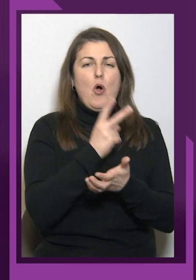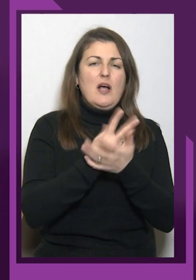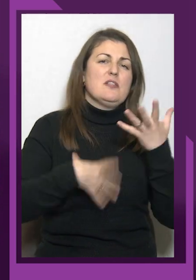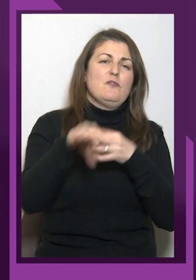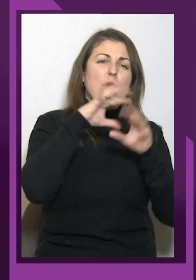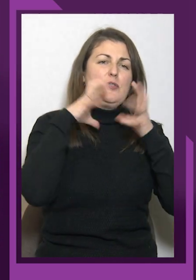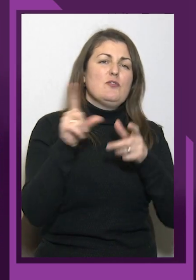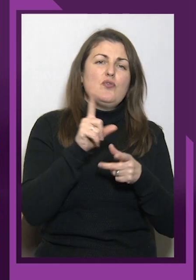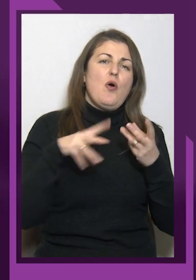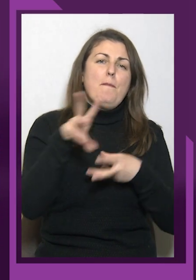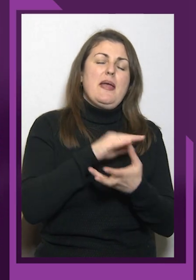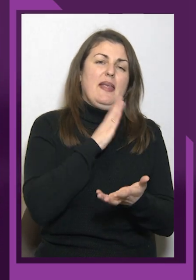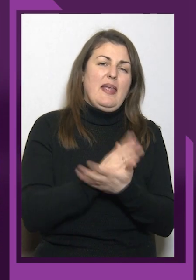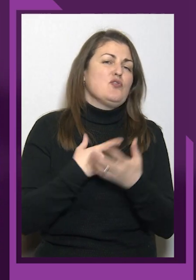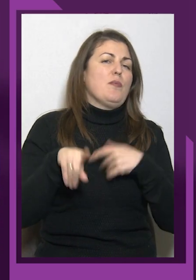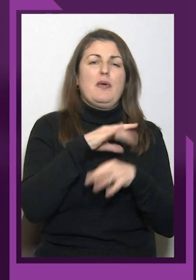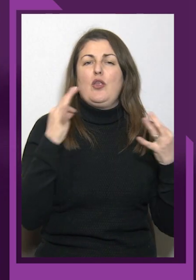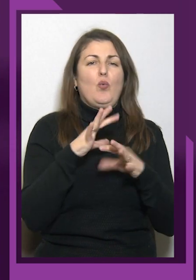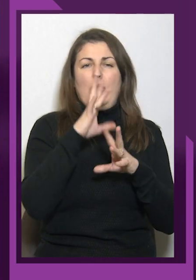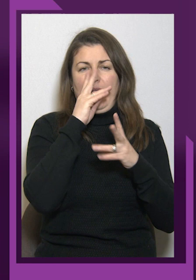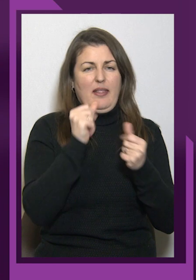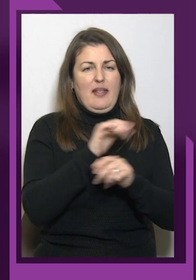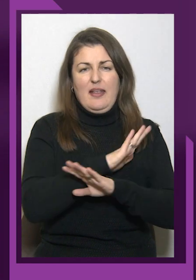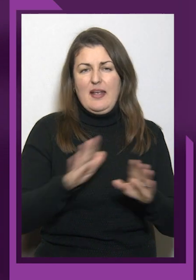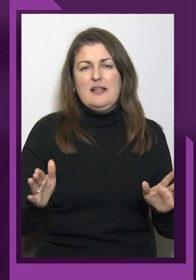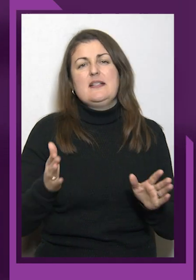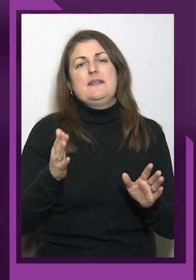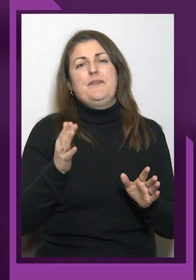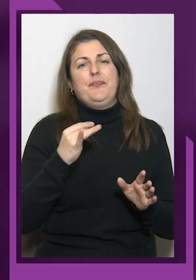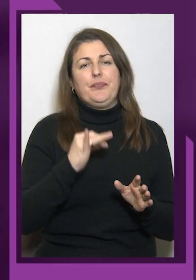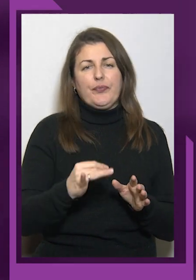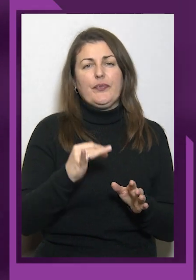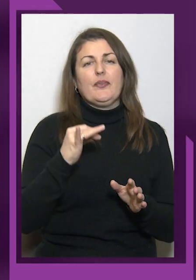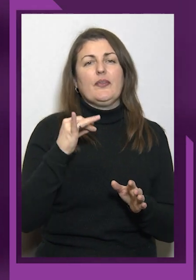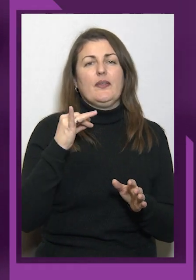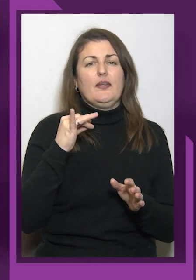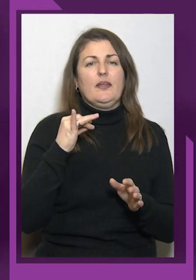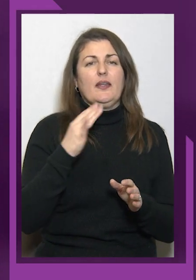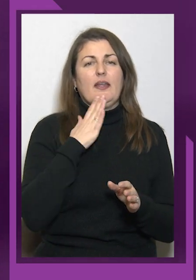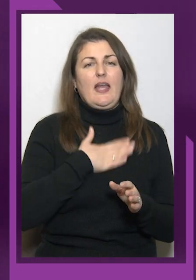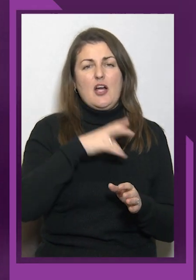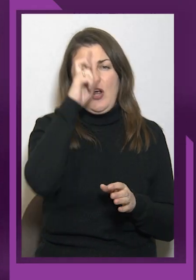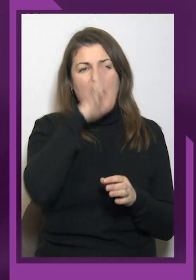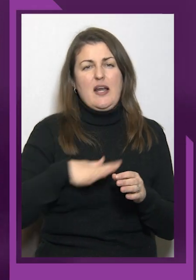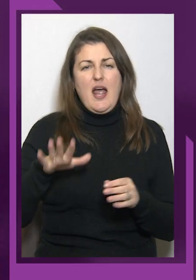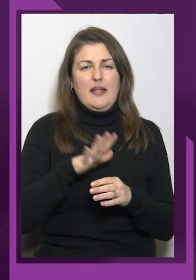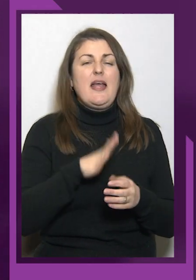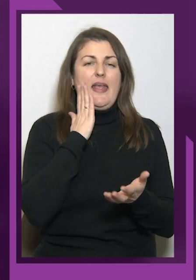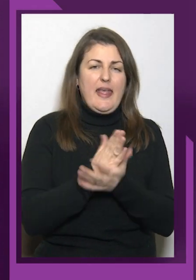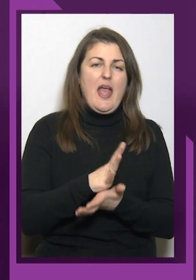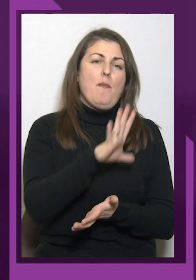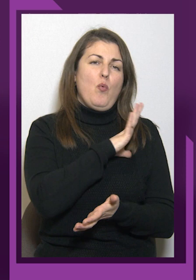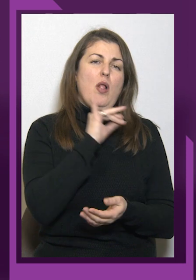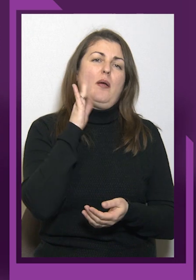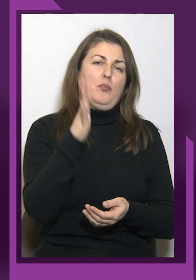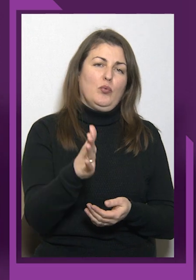світу, що ми є, що ми нікуди не діялись, не дінимось. І наша країна є, була